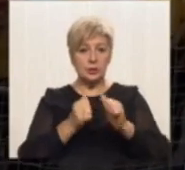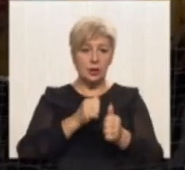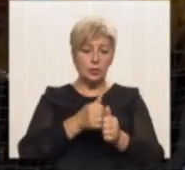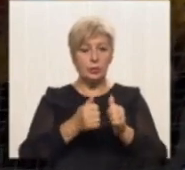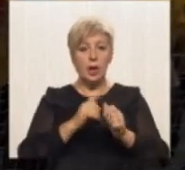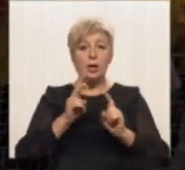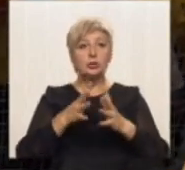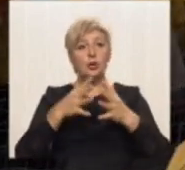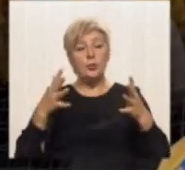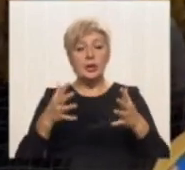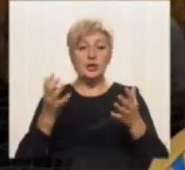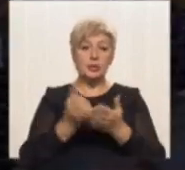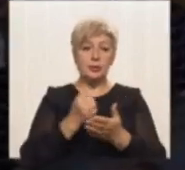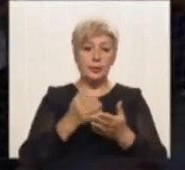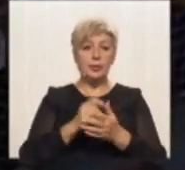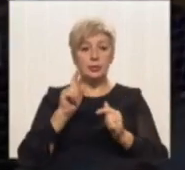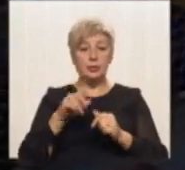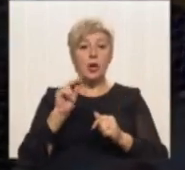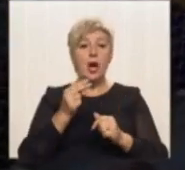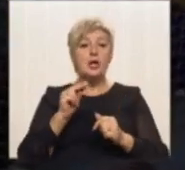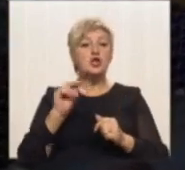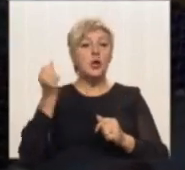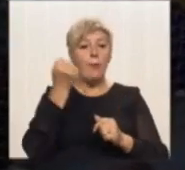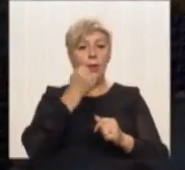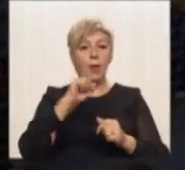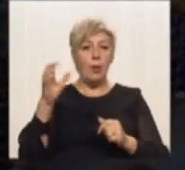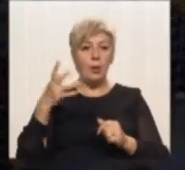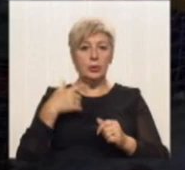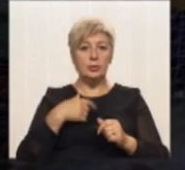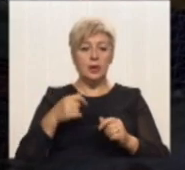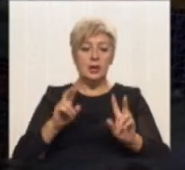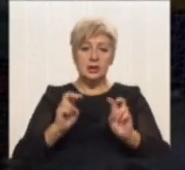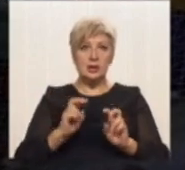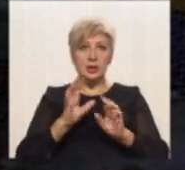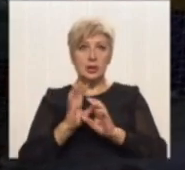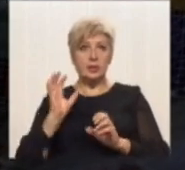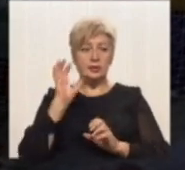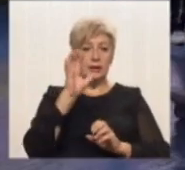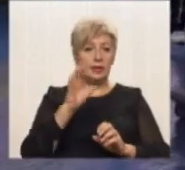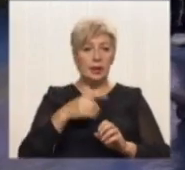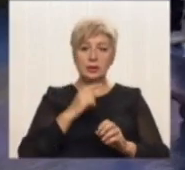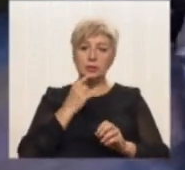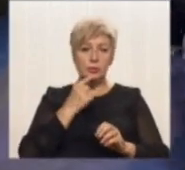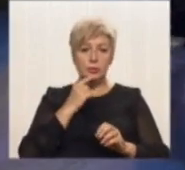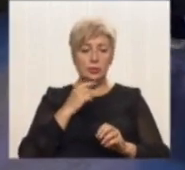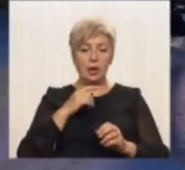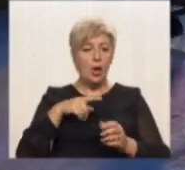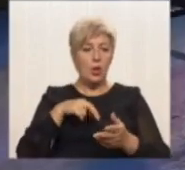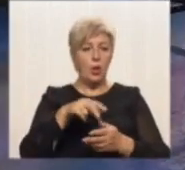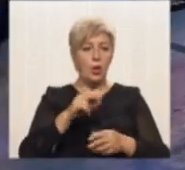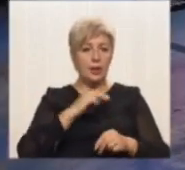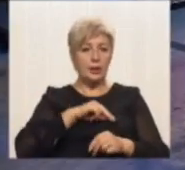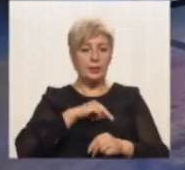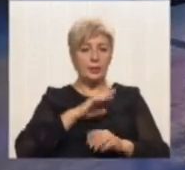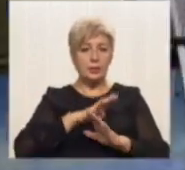вибиває з 15, той і чемпіон. Сидячи дуже тяжко кидати, бо ноги не працюють, а працюють тільки рухи. Чемпіона обирають і в